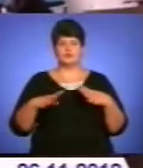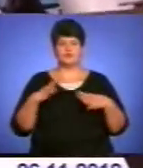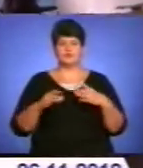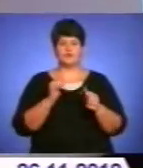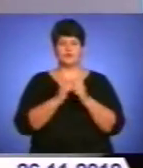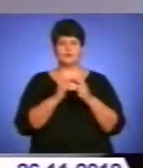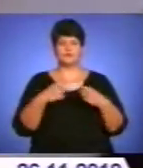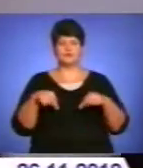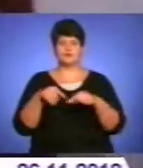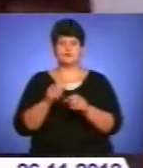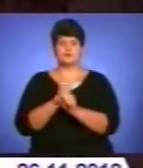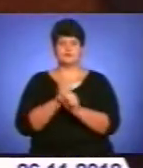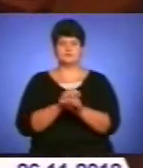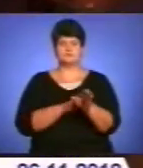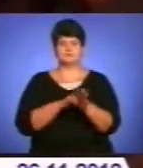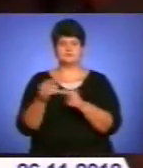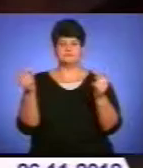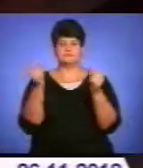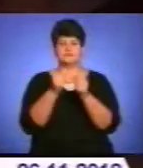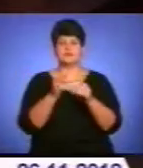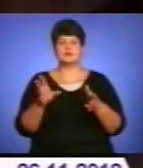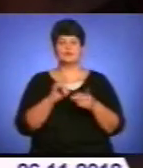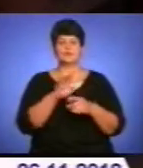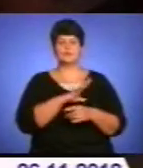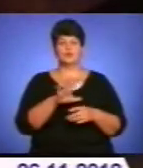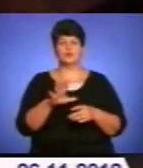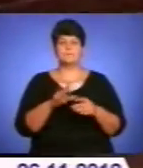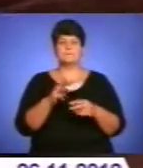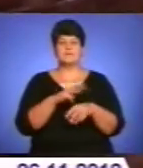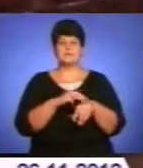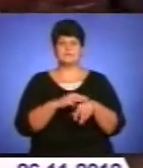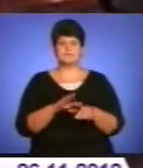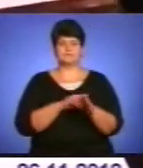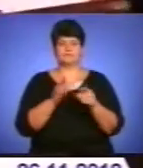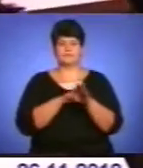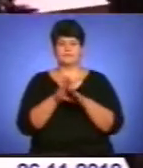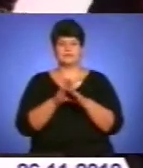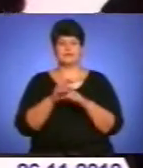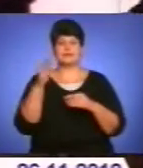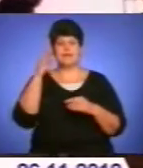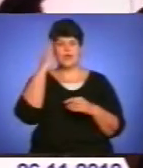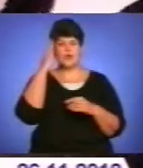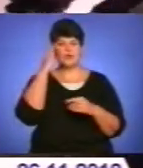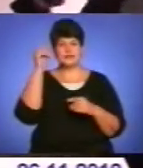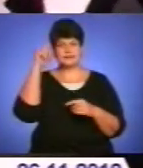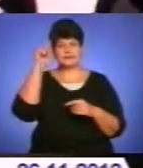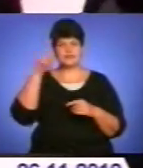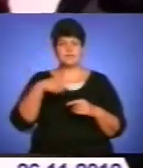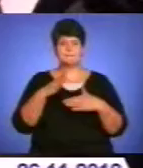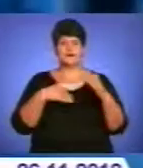та оперативно. Щоб не розгубити практичних навичок, правоохоронні структури шліфували як теоретичні, так і практичні дії.